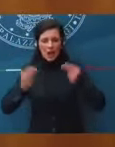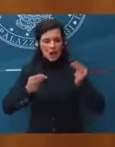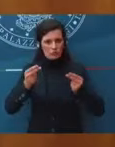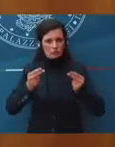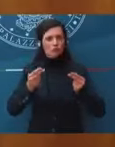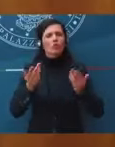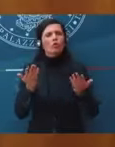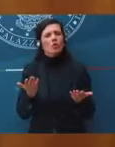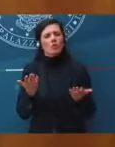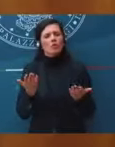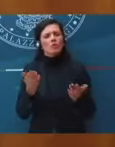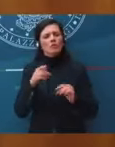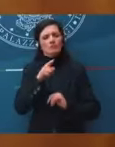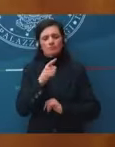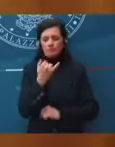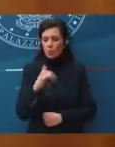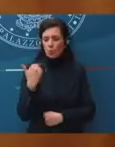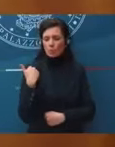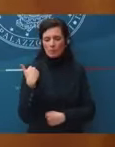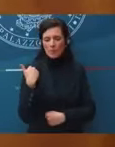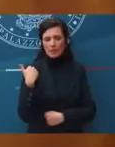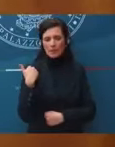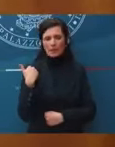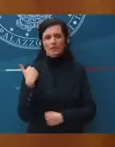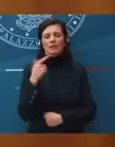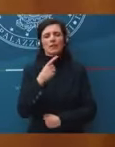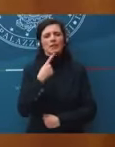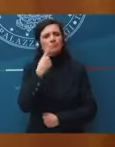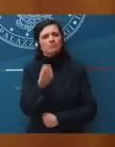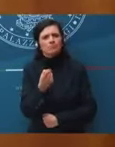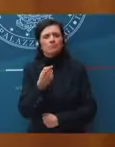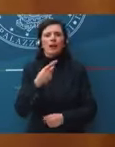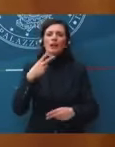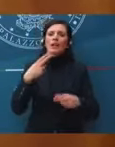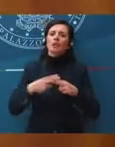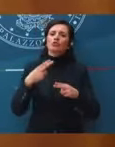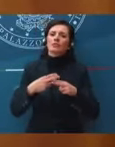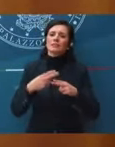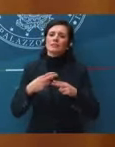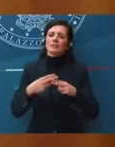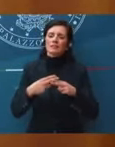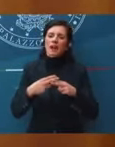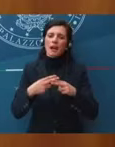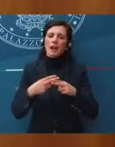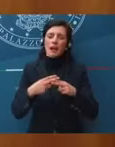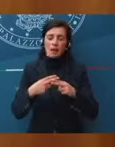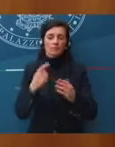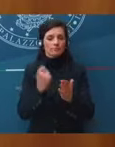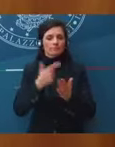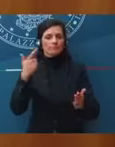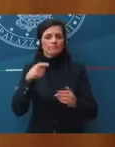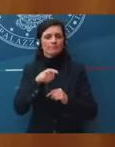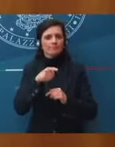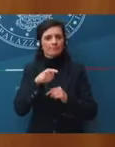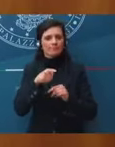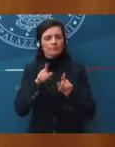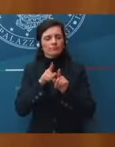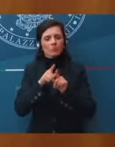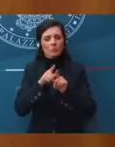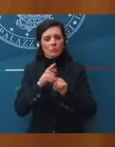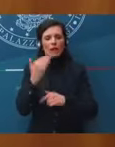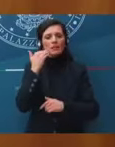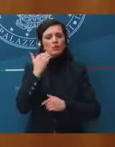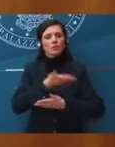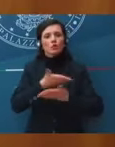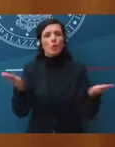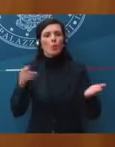e non solo lei ha spesso parlato di una necessità assoluta di indebitarsi per poter superare questa crisi. Un debito